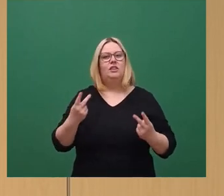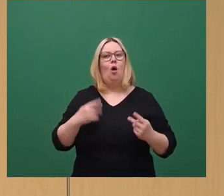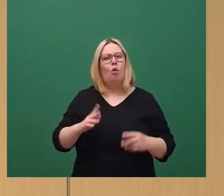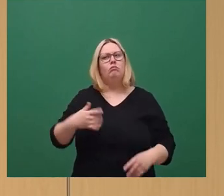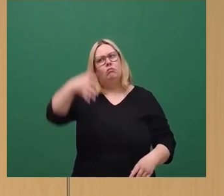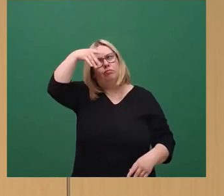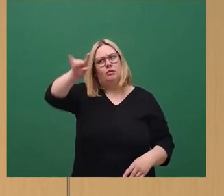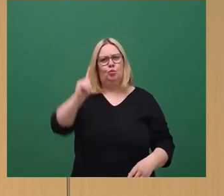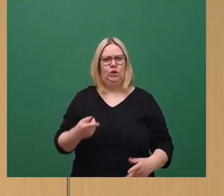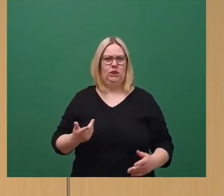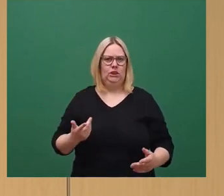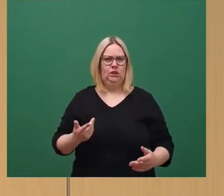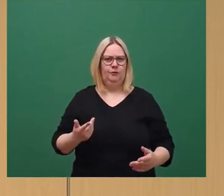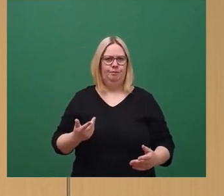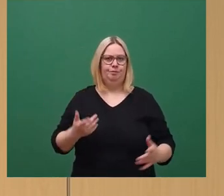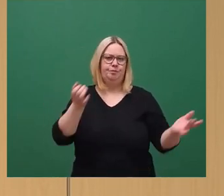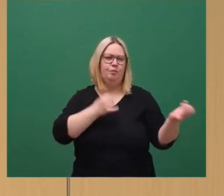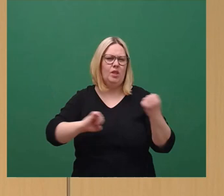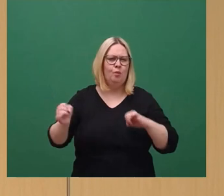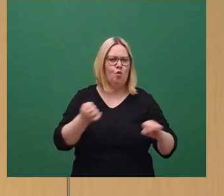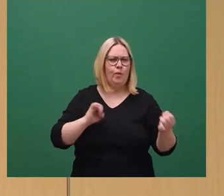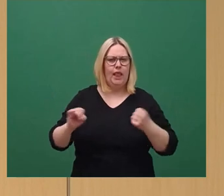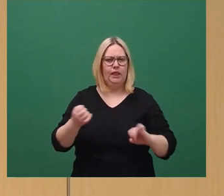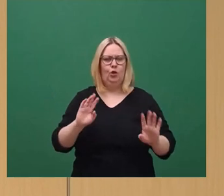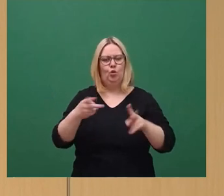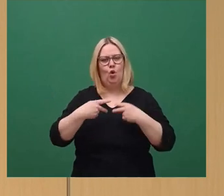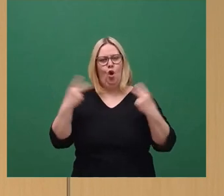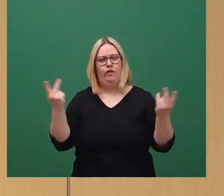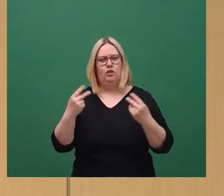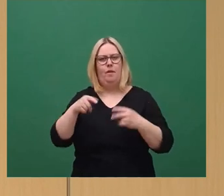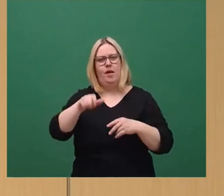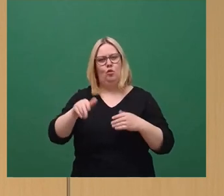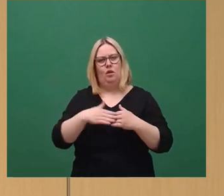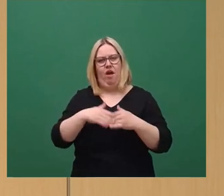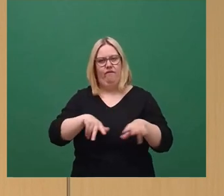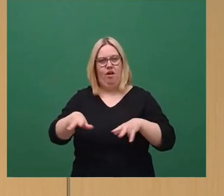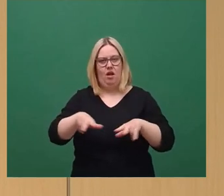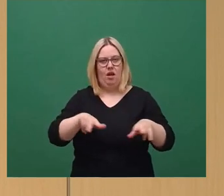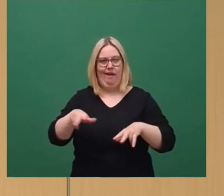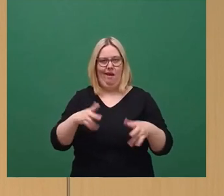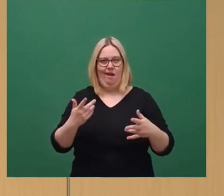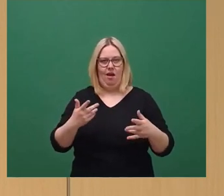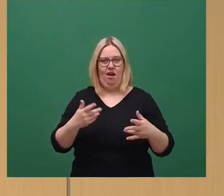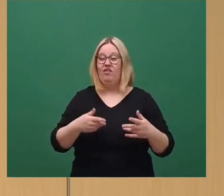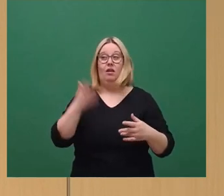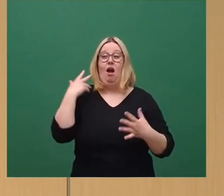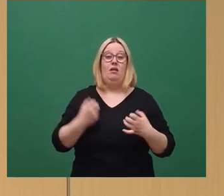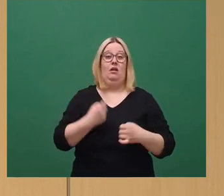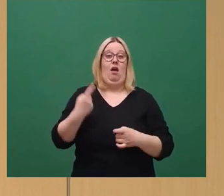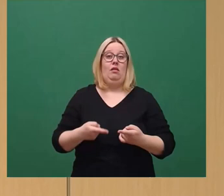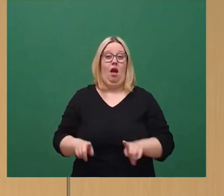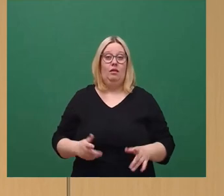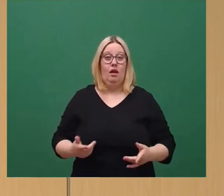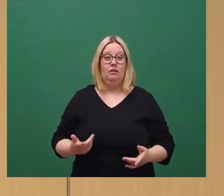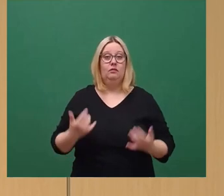verstehen. Mobilität und damit auch der öffentliche Personennahverkehr findet nicht mehr so statt wie in den 80er Jahren. Wir sind heute